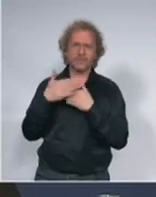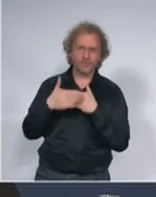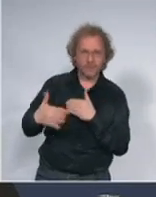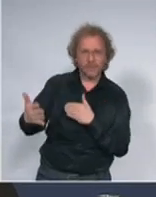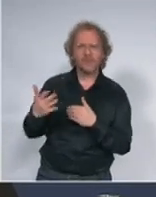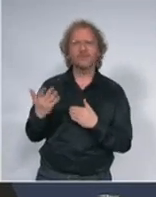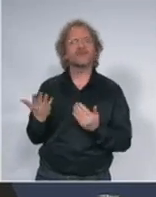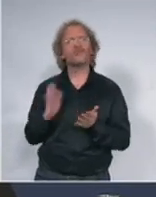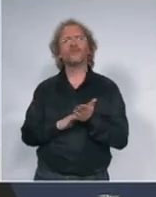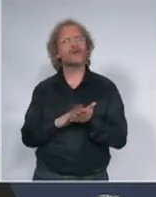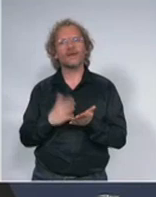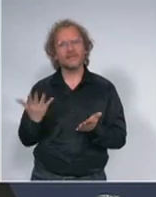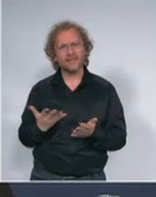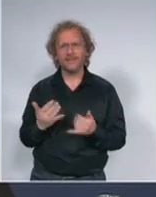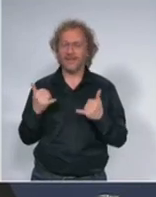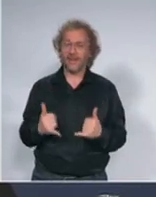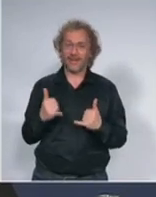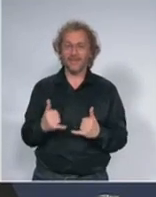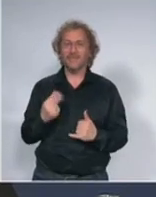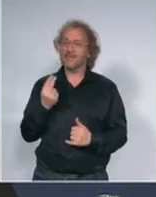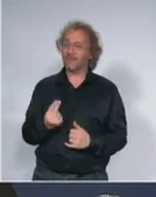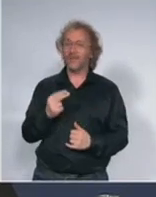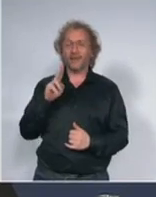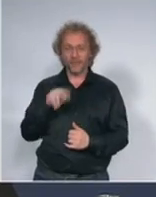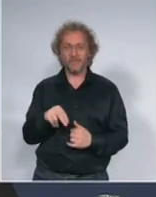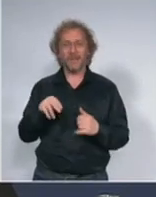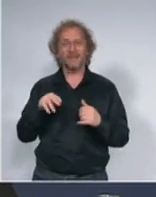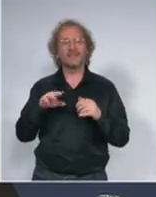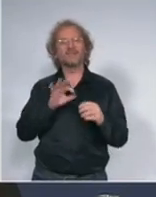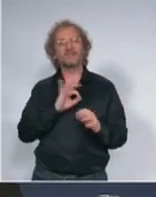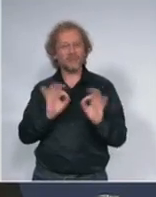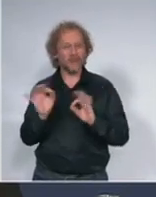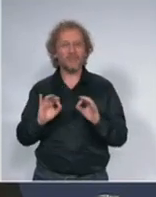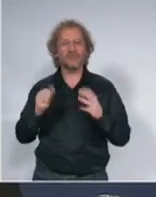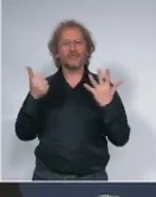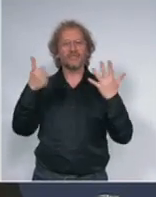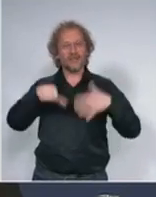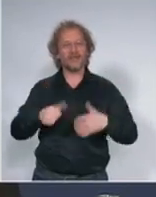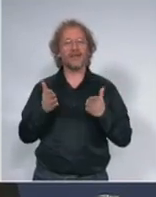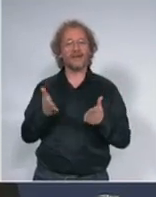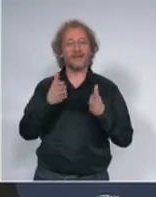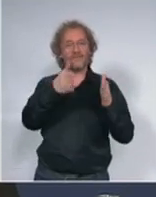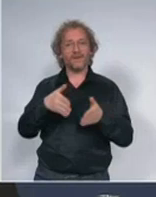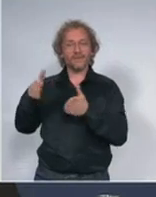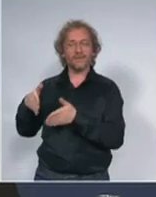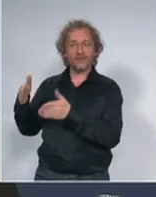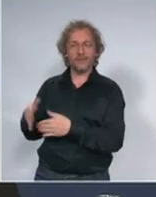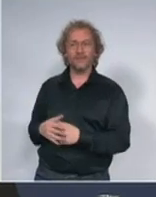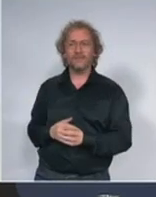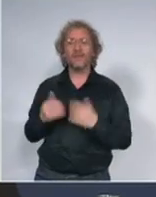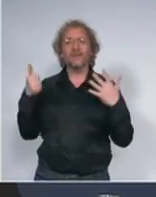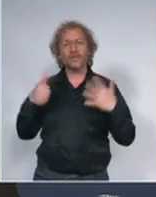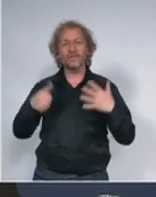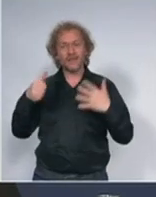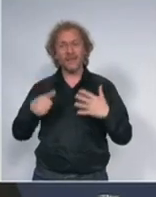danas ima spremnih šest hiljada kreveta šest hiljada kreveta